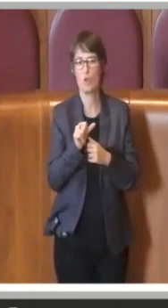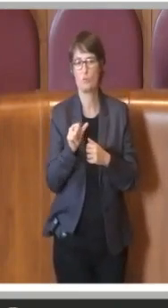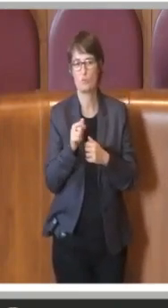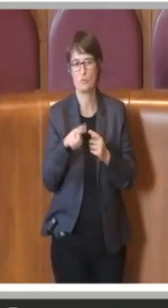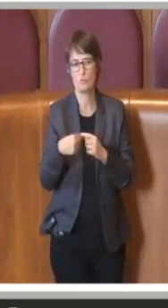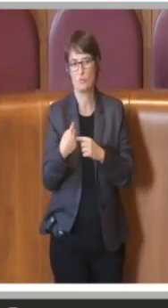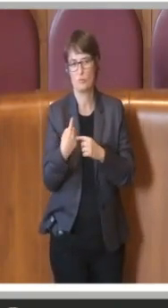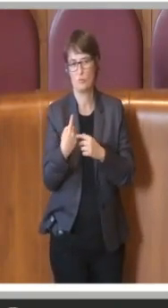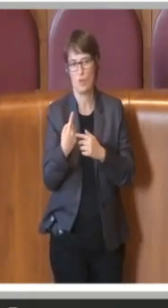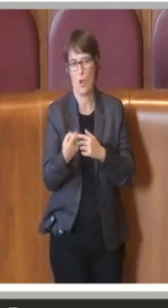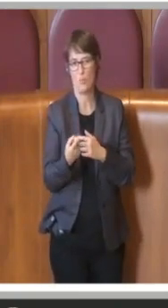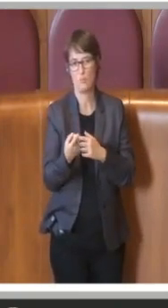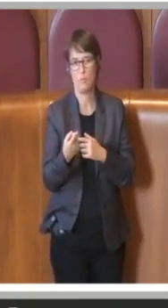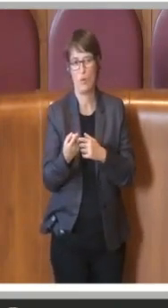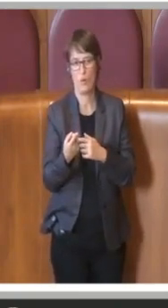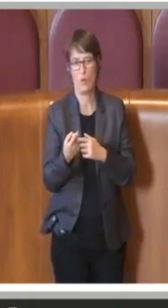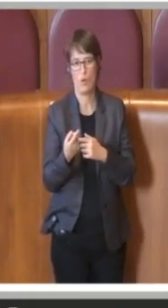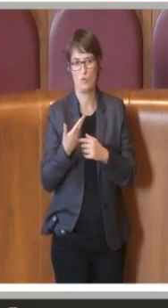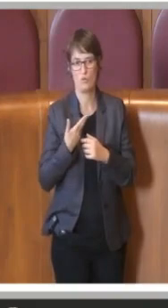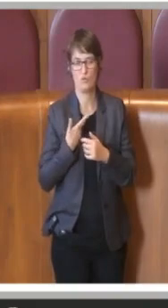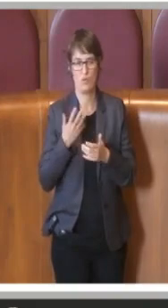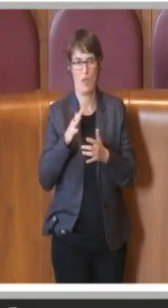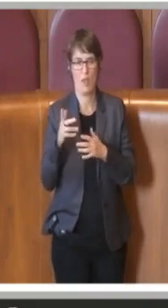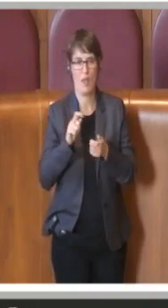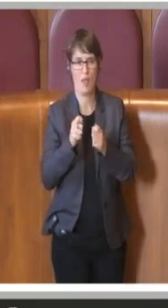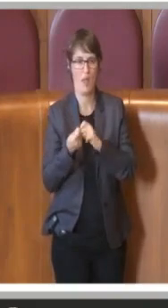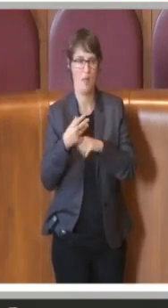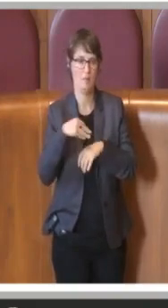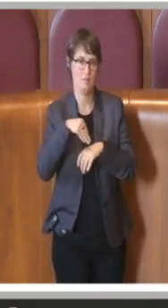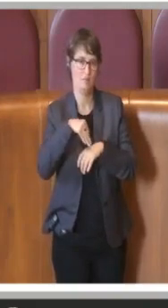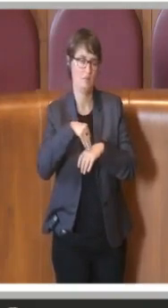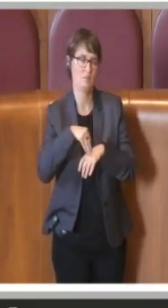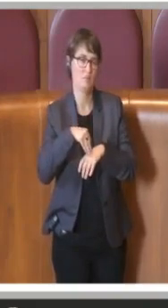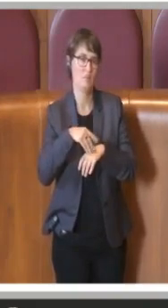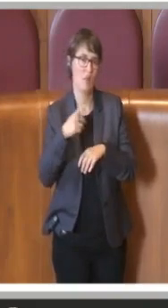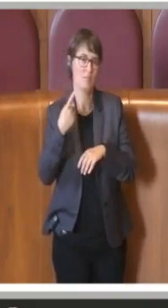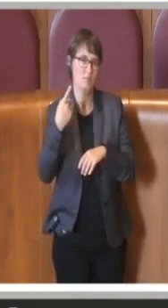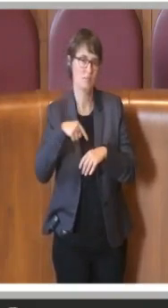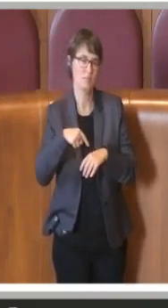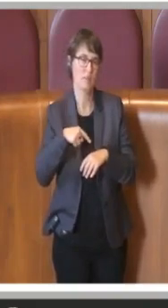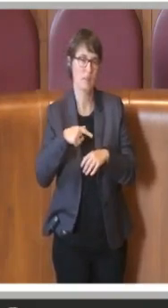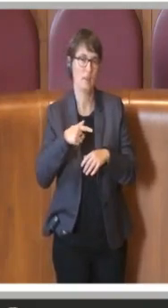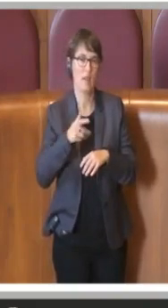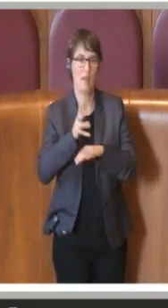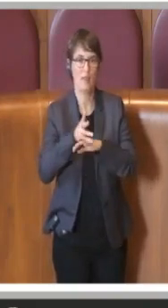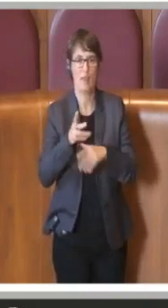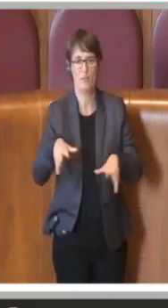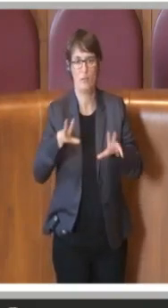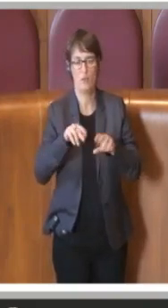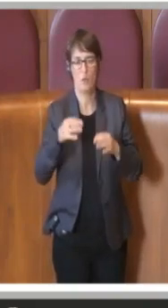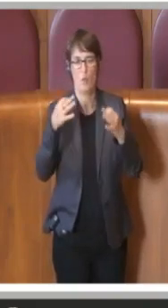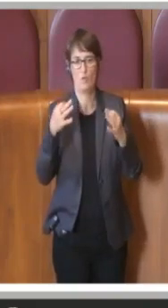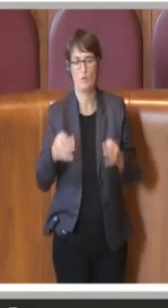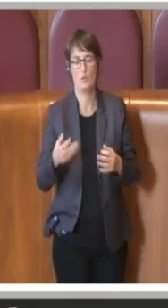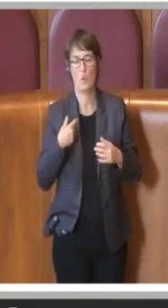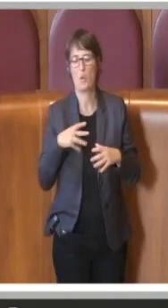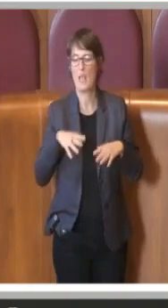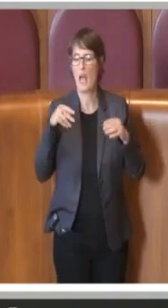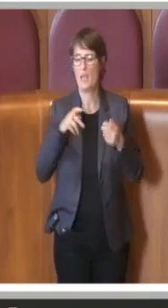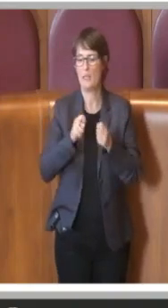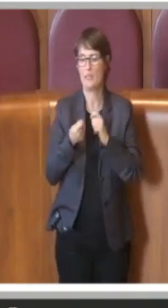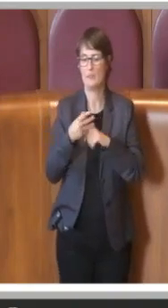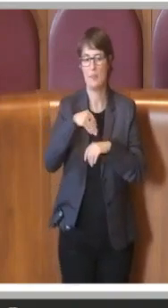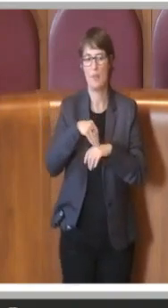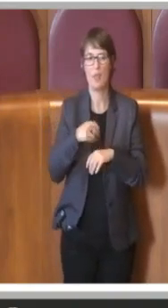più di sostanza e interverrò su quelli. Quindi per quanto riguarda questi primi emendamenti